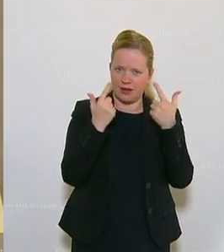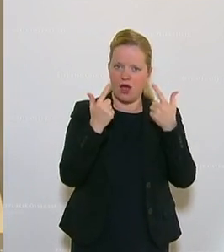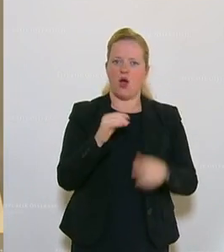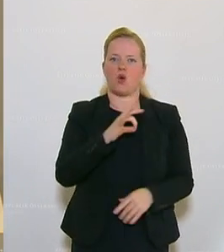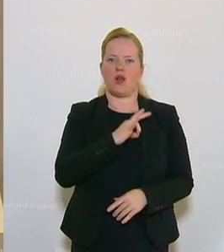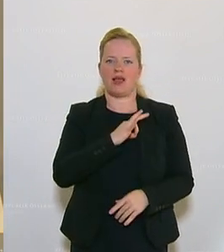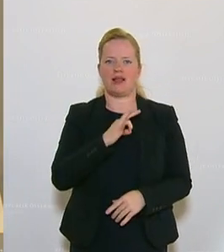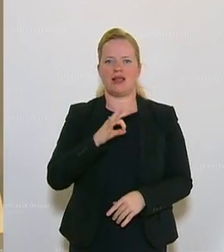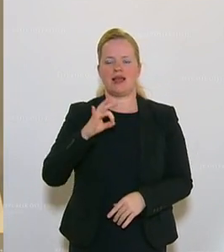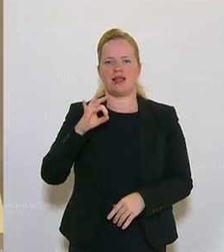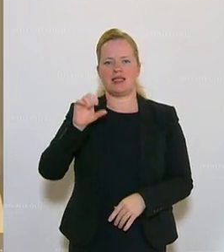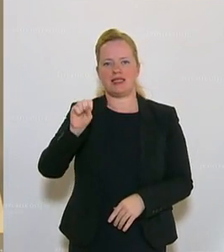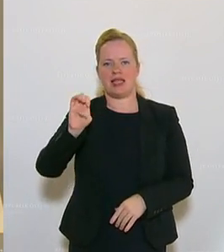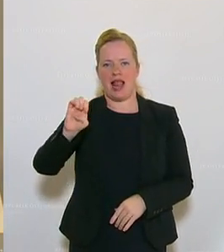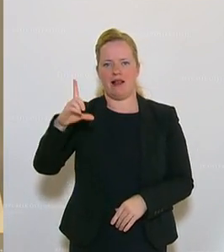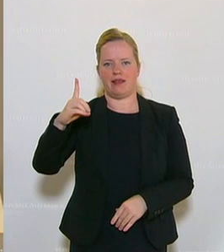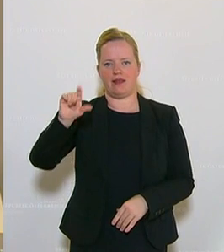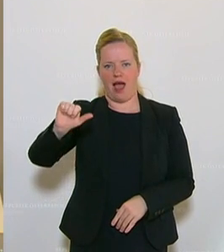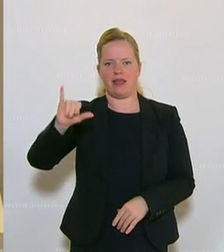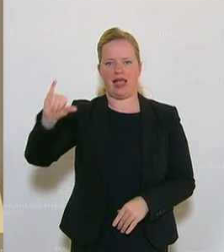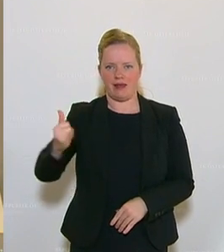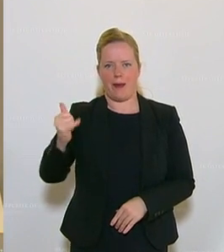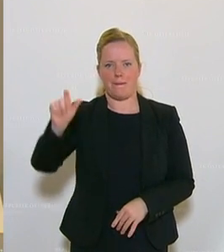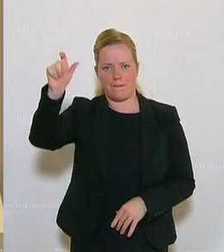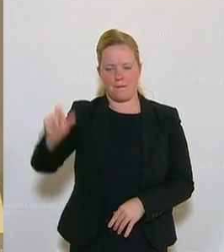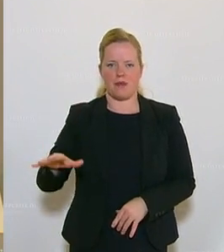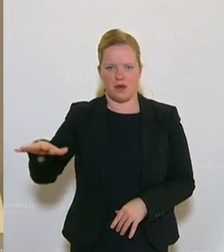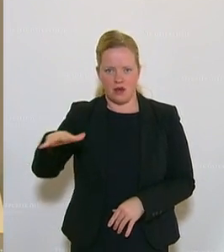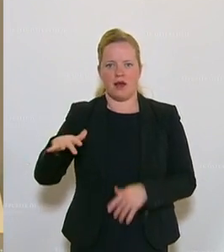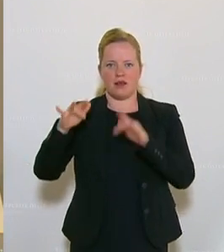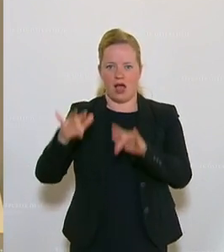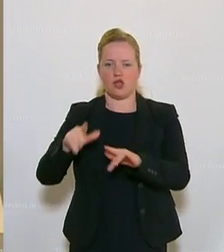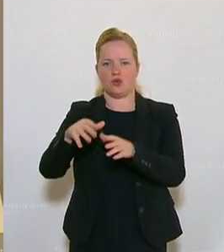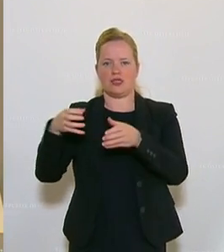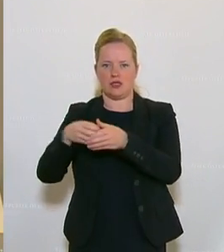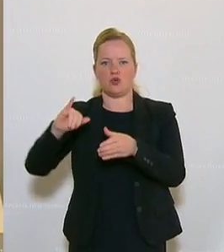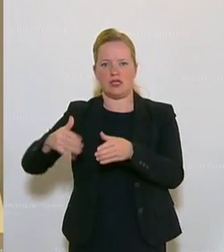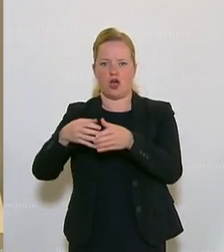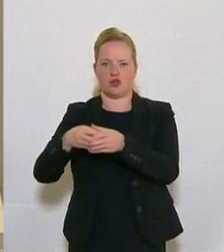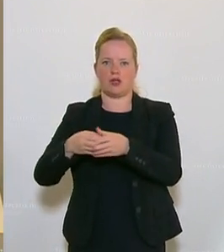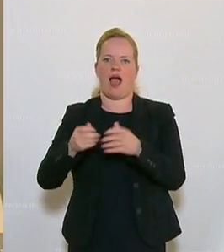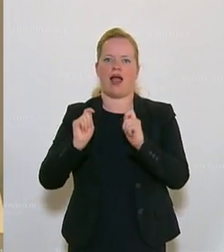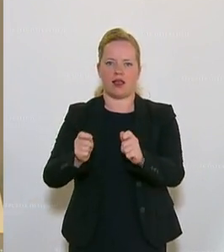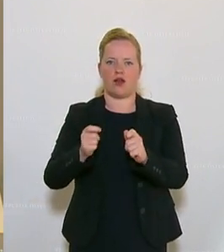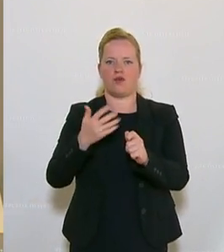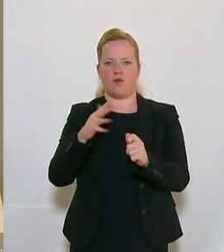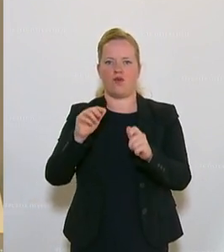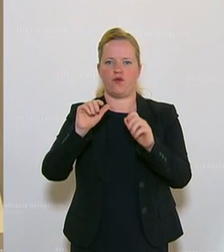Yildering, Genossinnen und Genossen, zum Bericht des Justizausschusses über den Antrag 895a